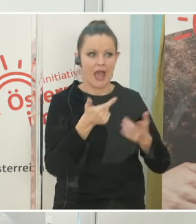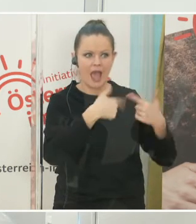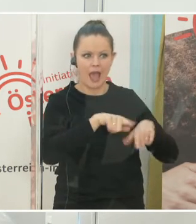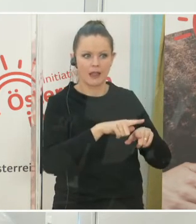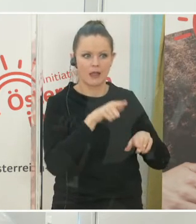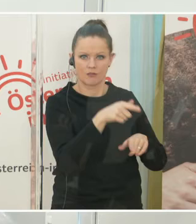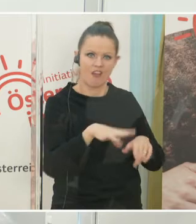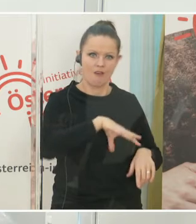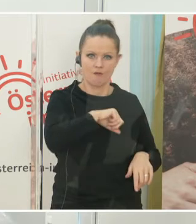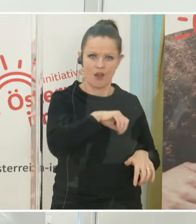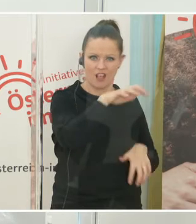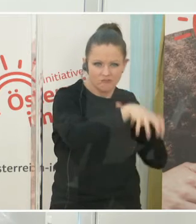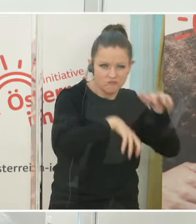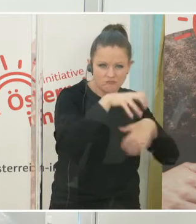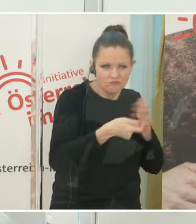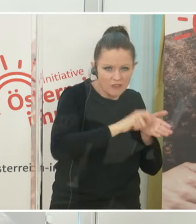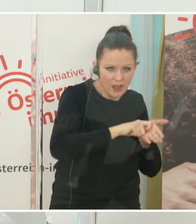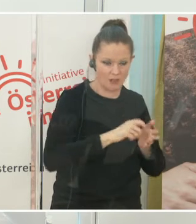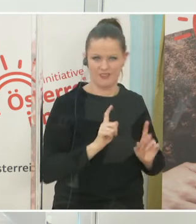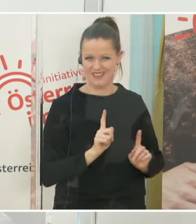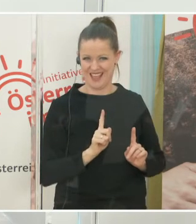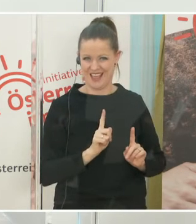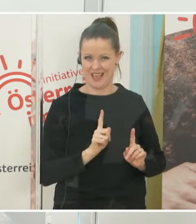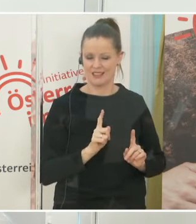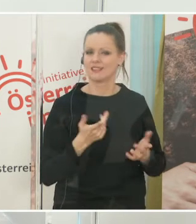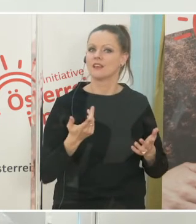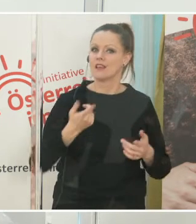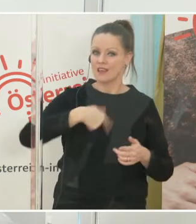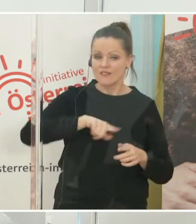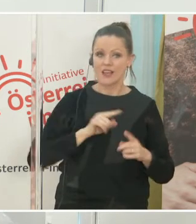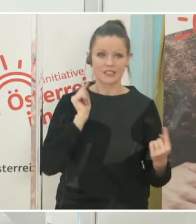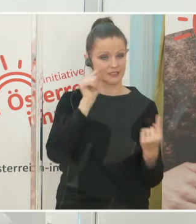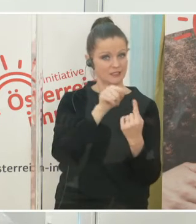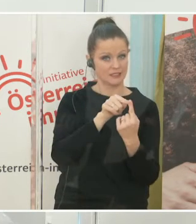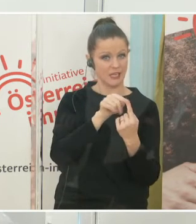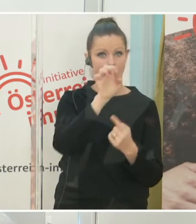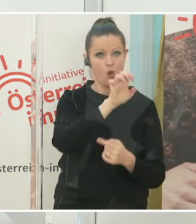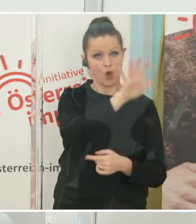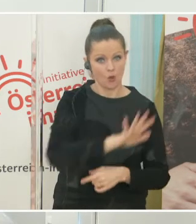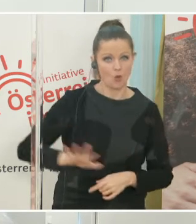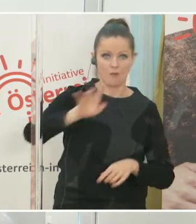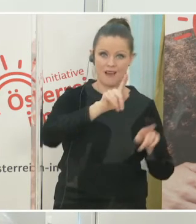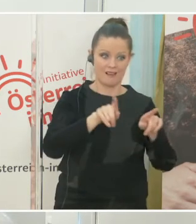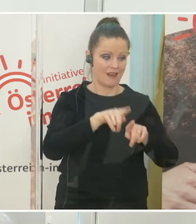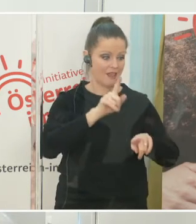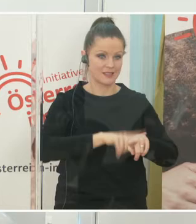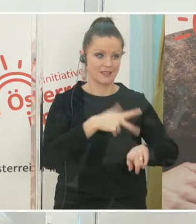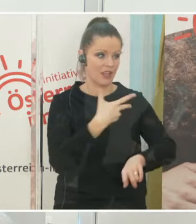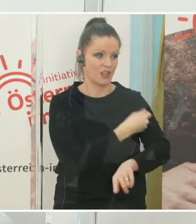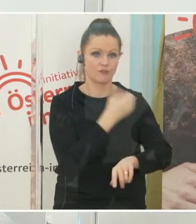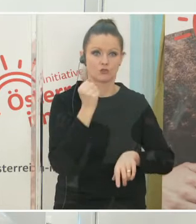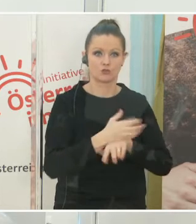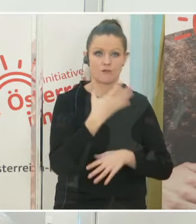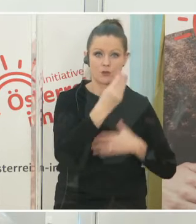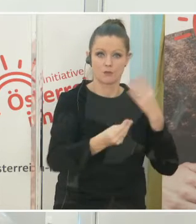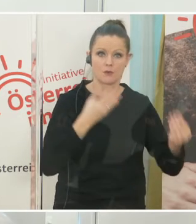durchführen und andere durch die Finger schauen, sondern man wollte gewährleisten, dass wirklich jedes Land in Europa gleichzeitig mit Impfstoffen versorgt wird.